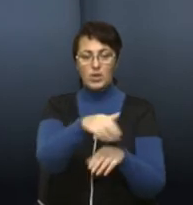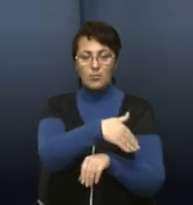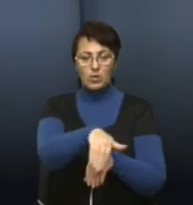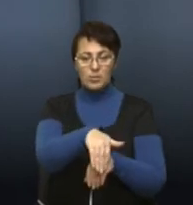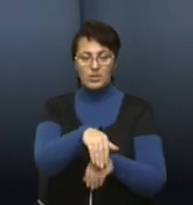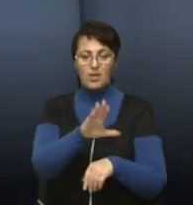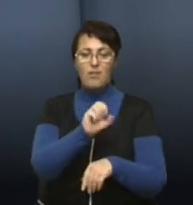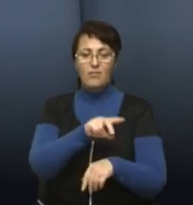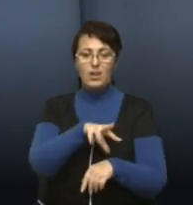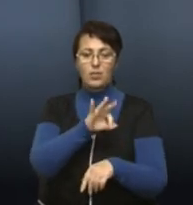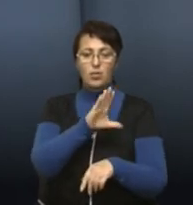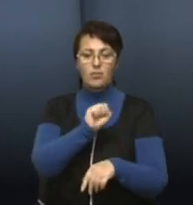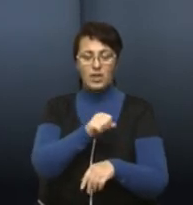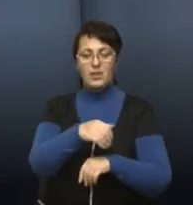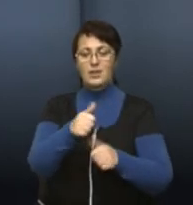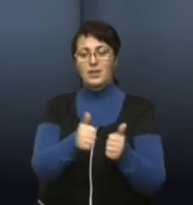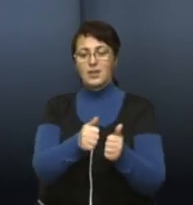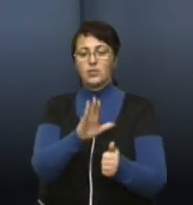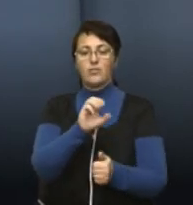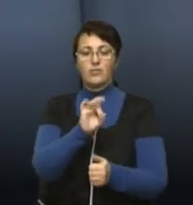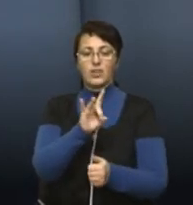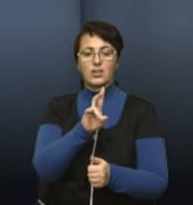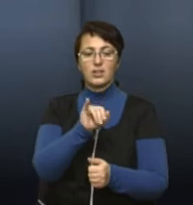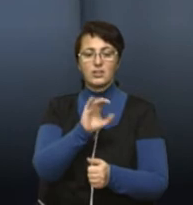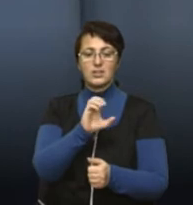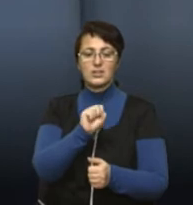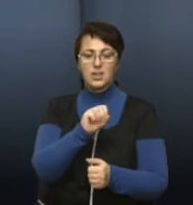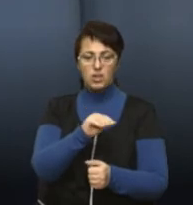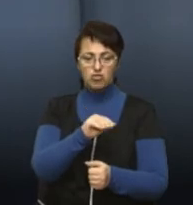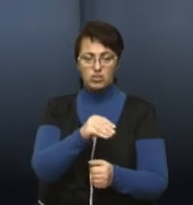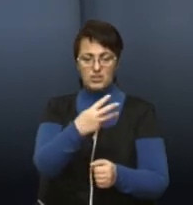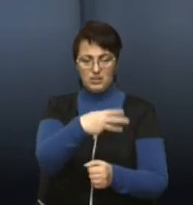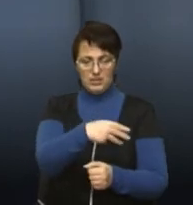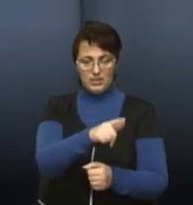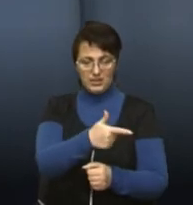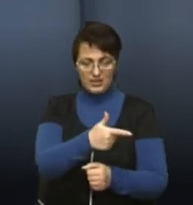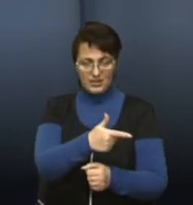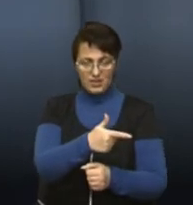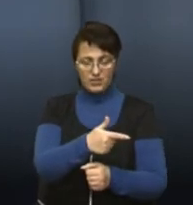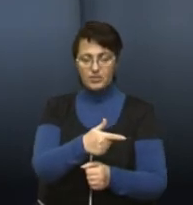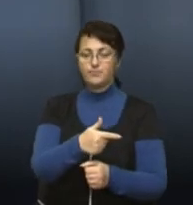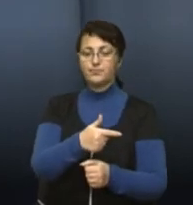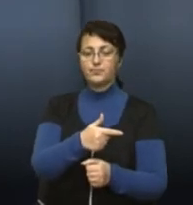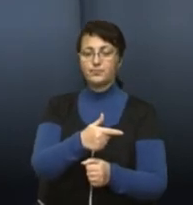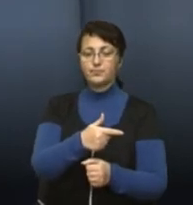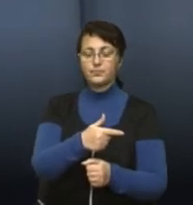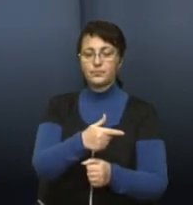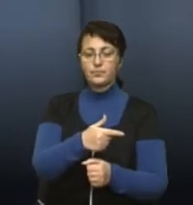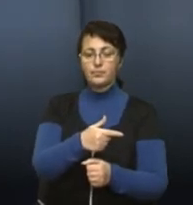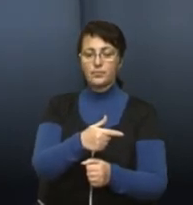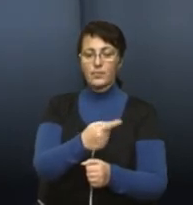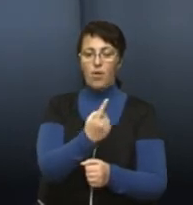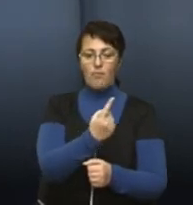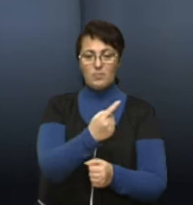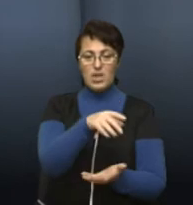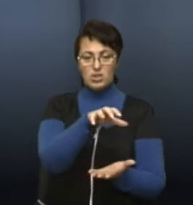вулиці Волові і біля Вернісажу. Це є 30 гривень. І в першій